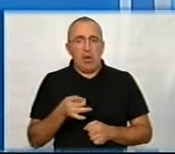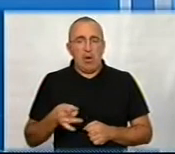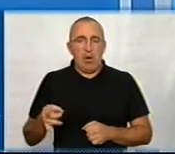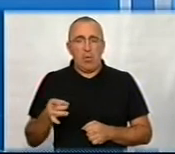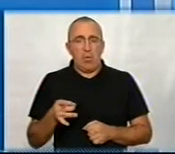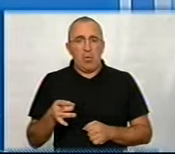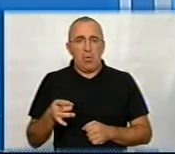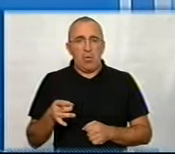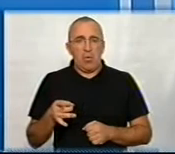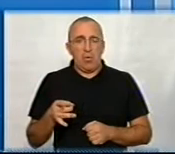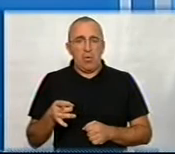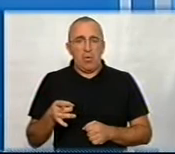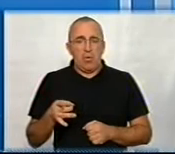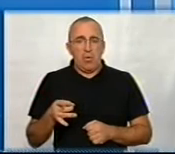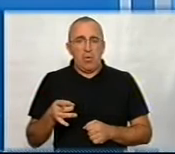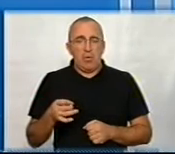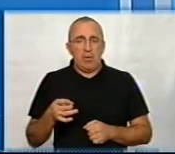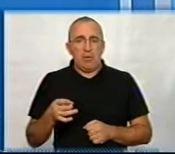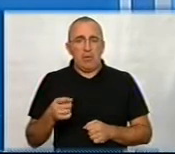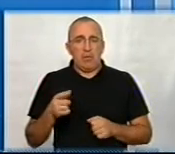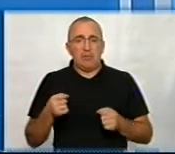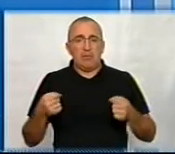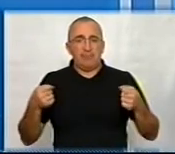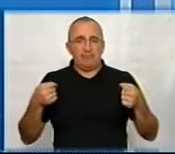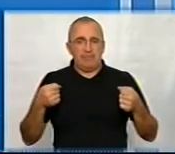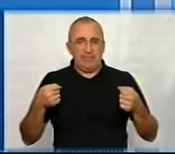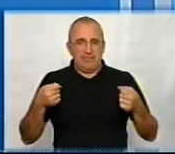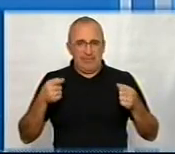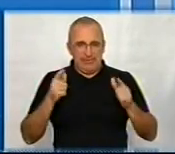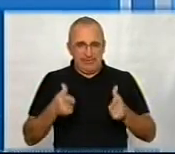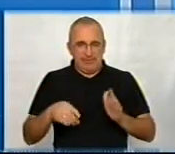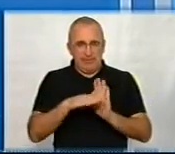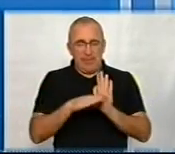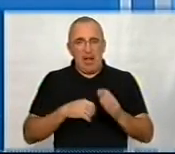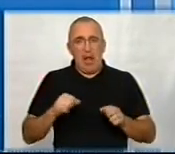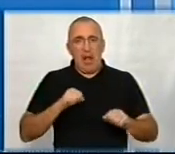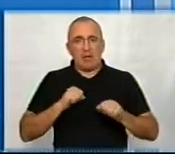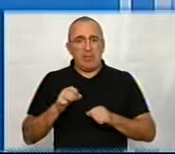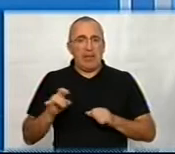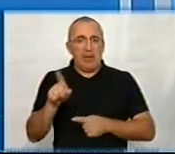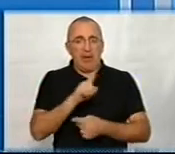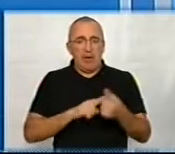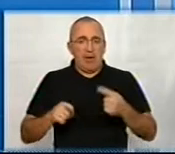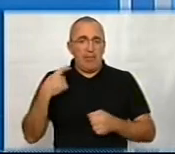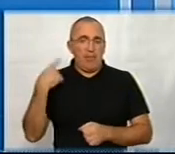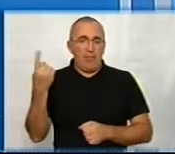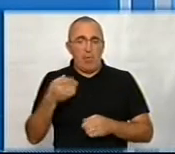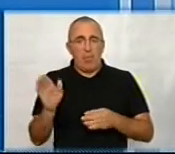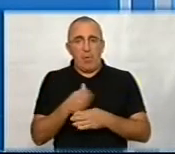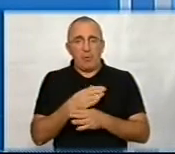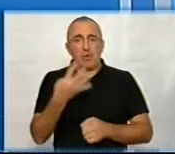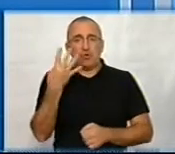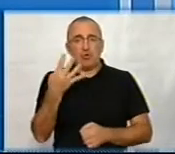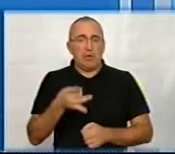Тобто, згідно з адмінреформою, Кіровградська область поділена на чотири райони.